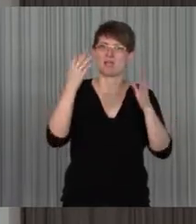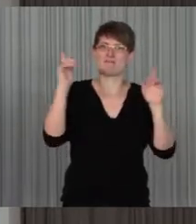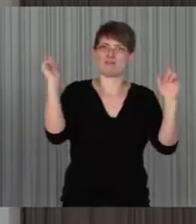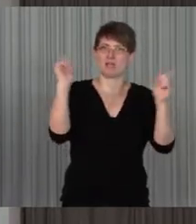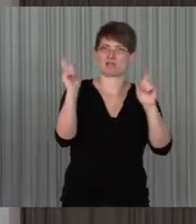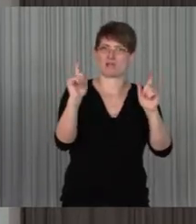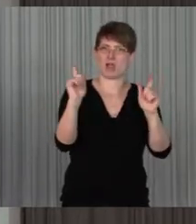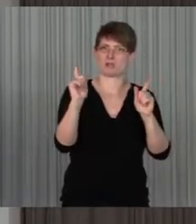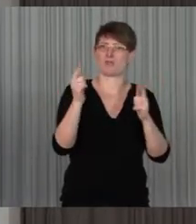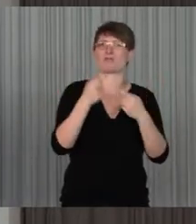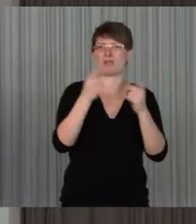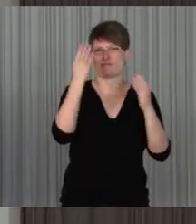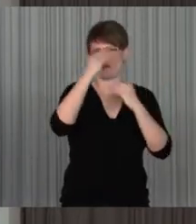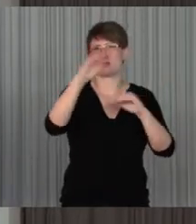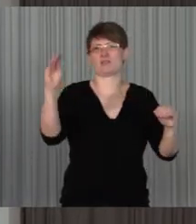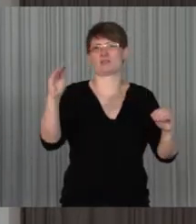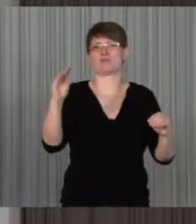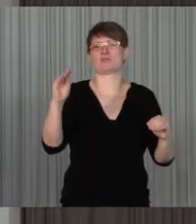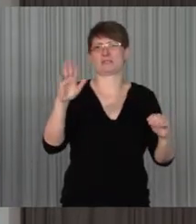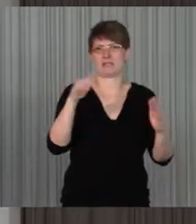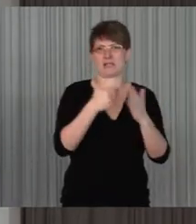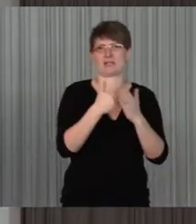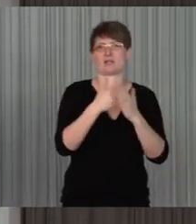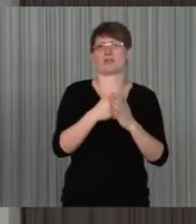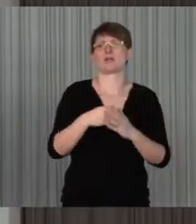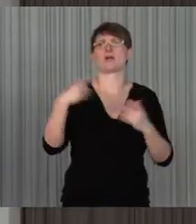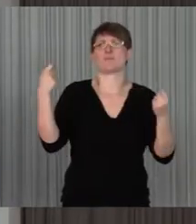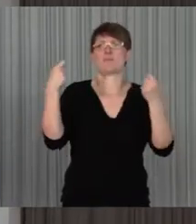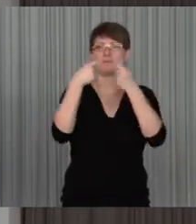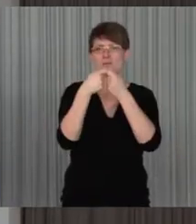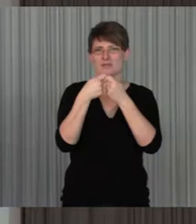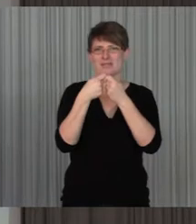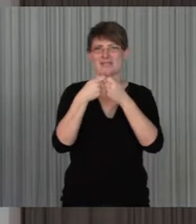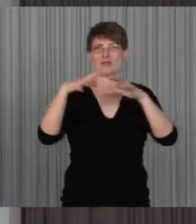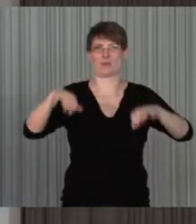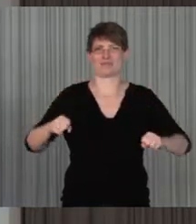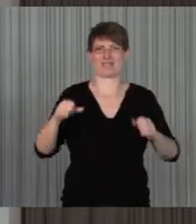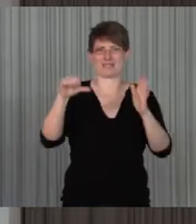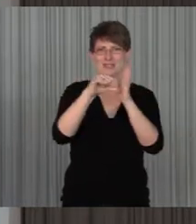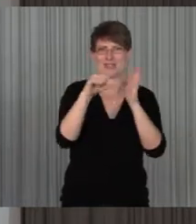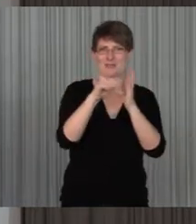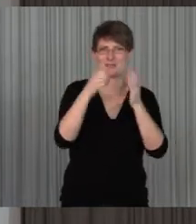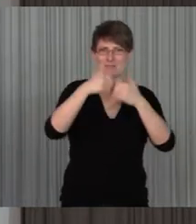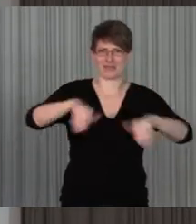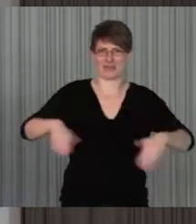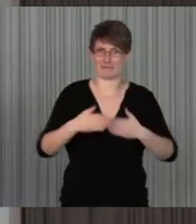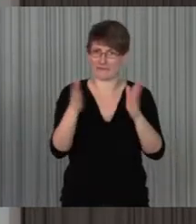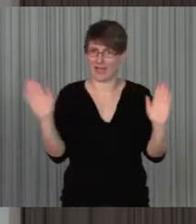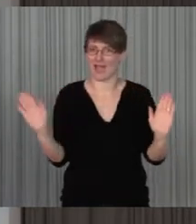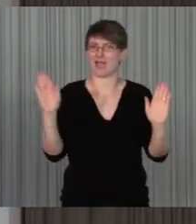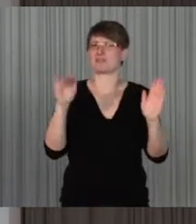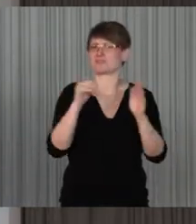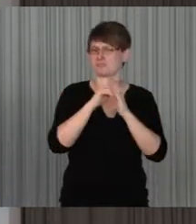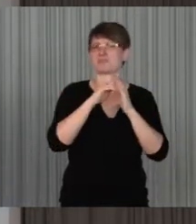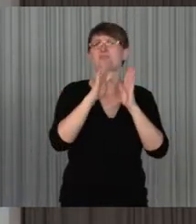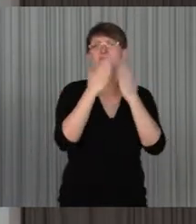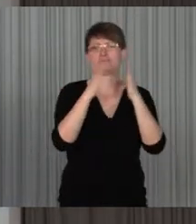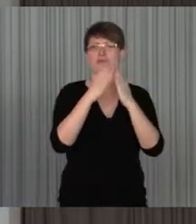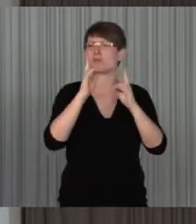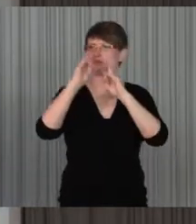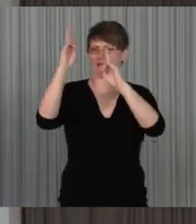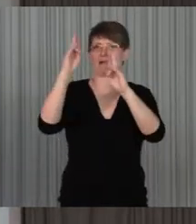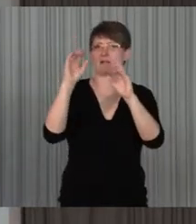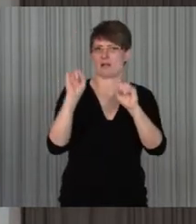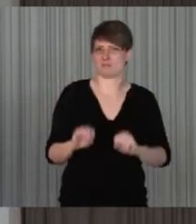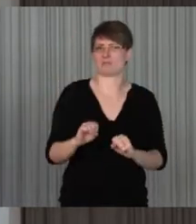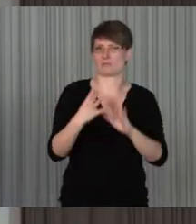auch alles, die politische Bundeskompetenz der Barrierefreiheit und sowas können Sie sich umfangreich und sehr gute Broschüren auch